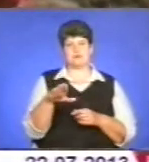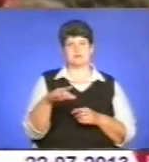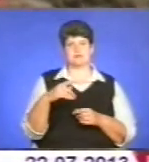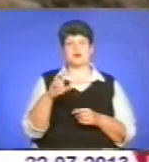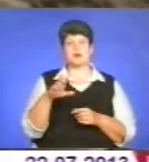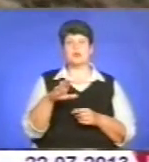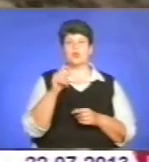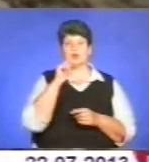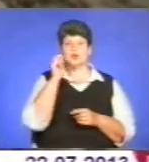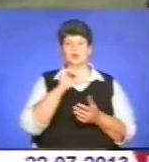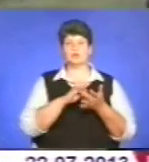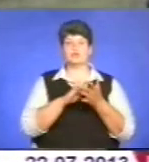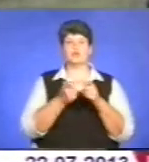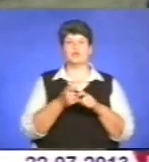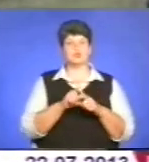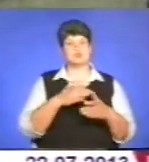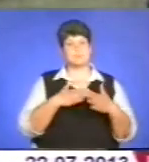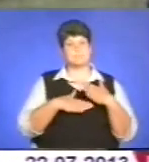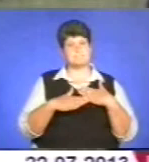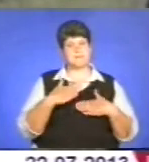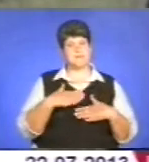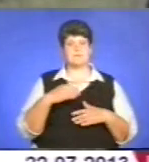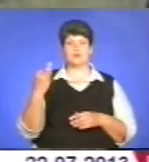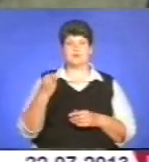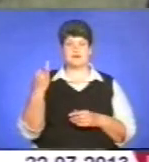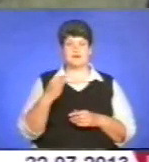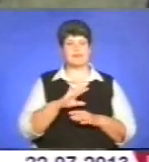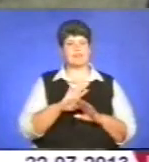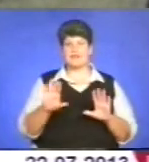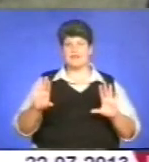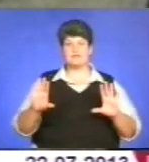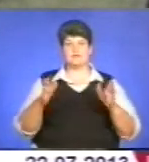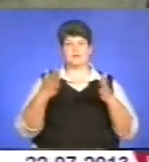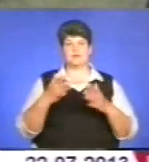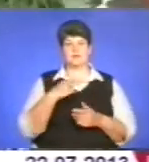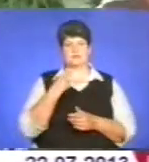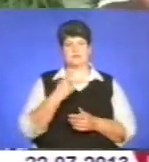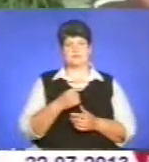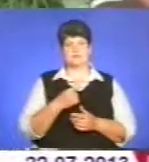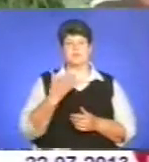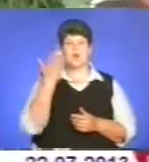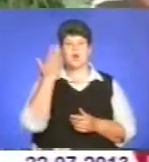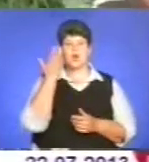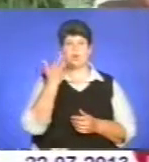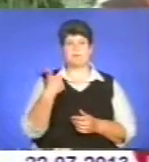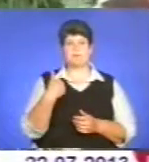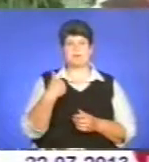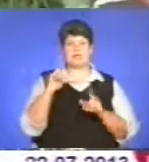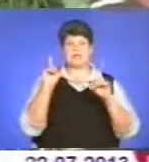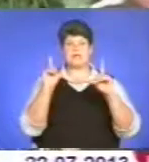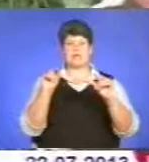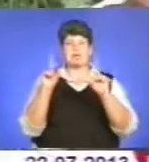Україною подорожувати дуже приємно і дуже цікаво. Не втомлюється переконувати усіх пан Сергій. І коли ми їхали